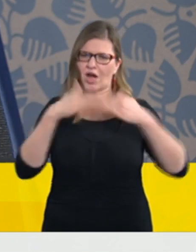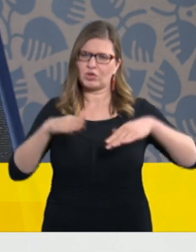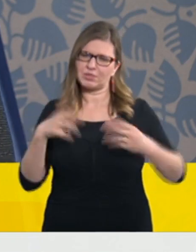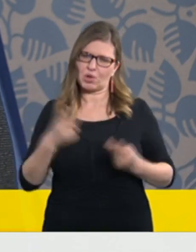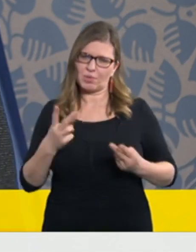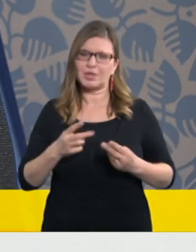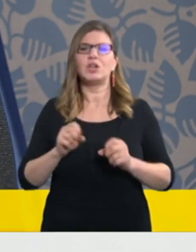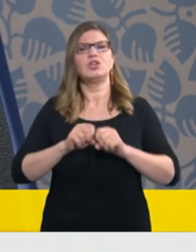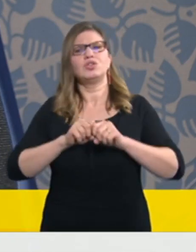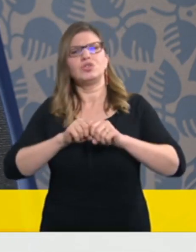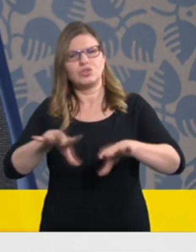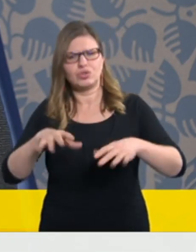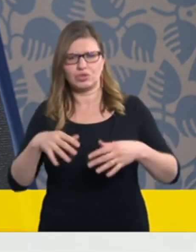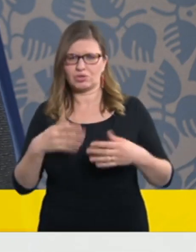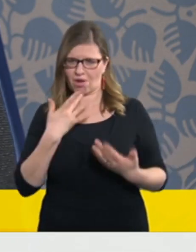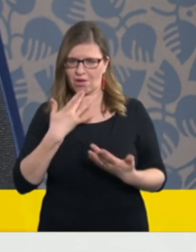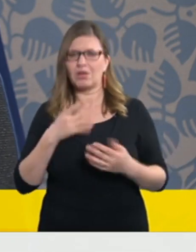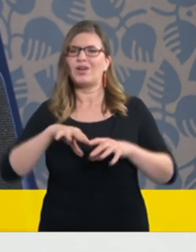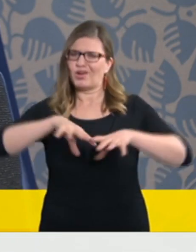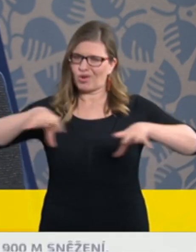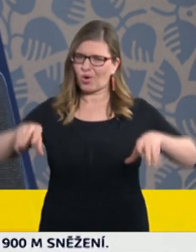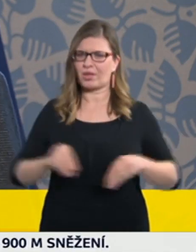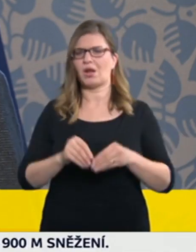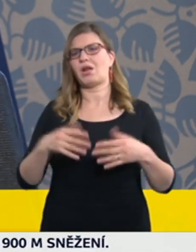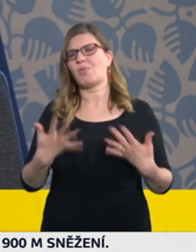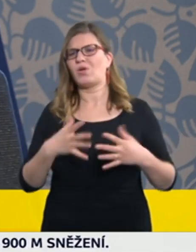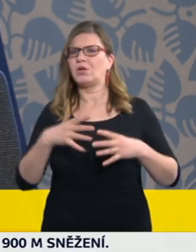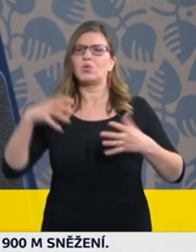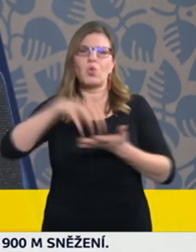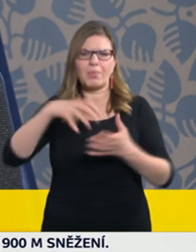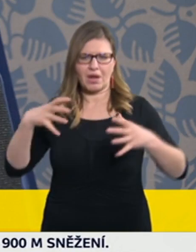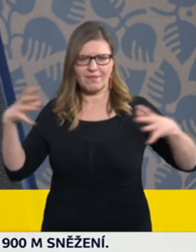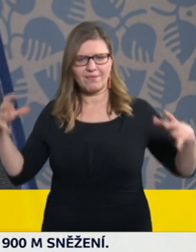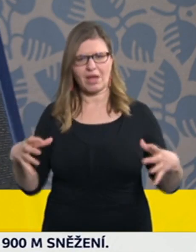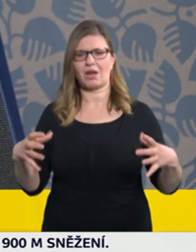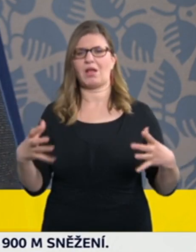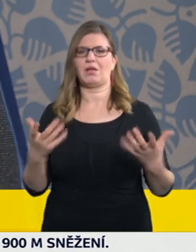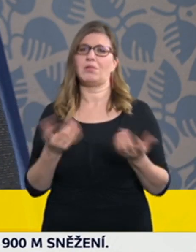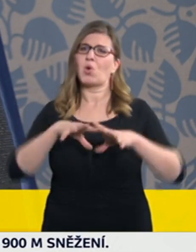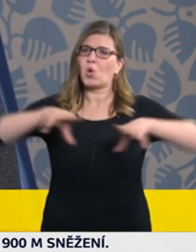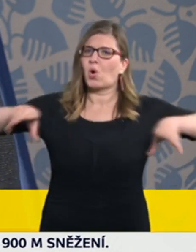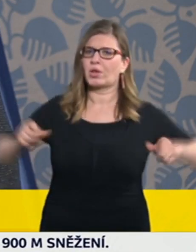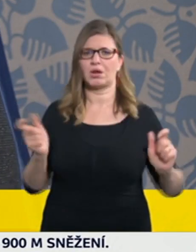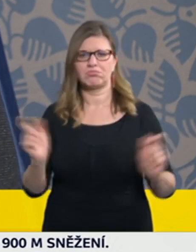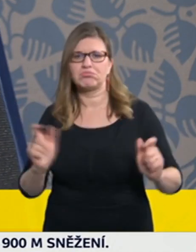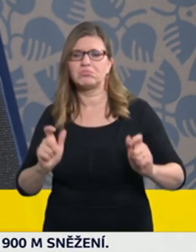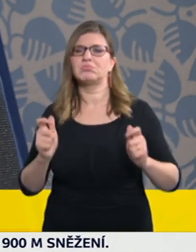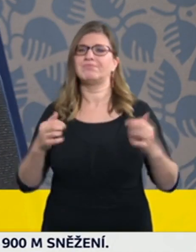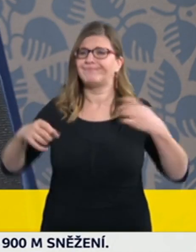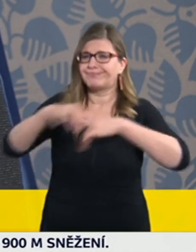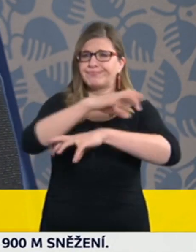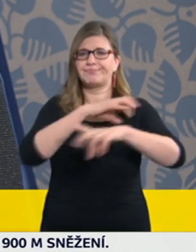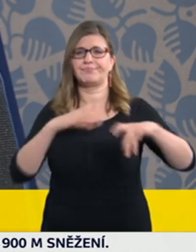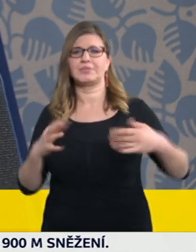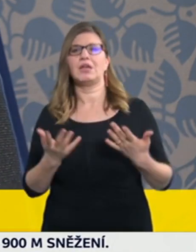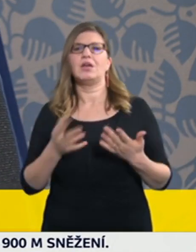zejména při styku většího množství osob, včetně rodinných příslušníků, kteří spolu normálně nežijí v jedné